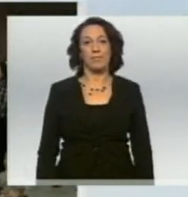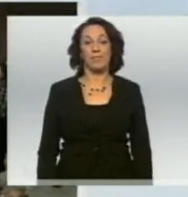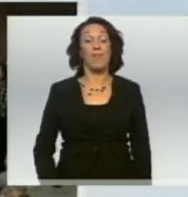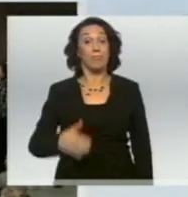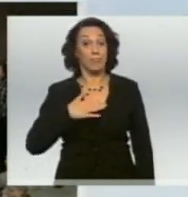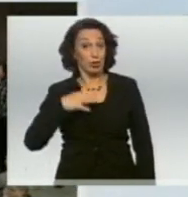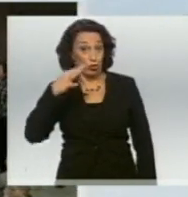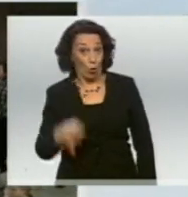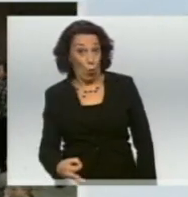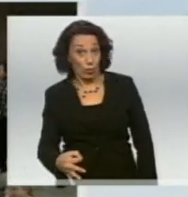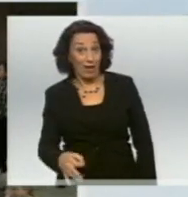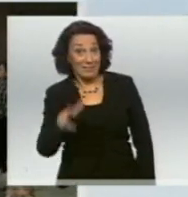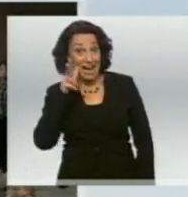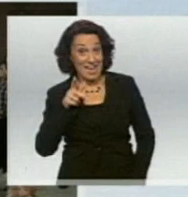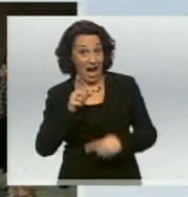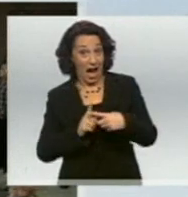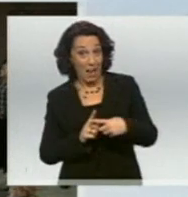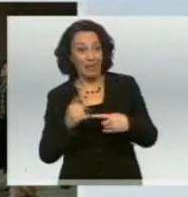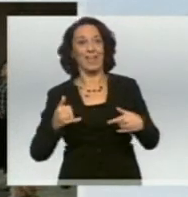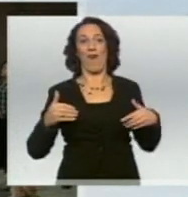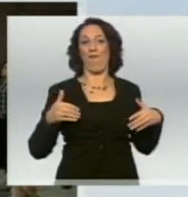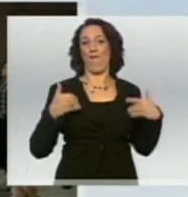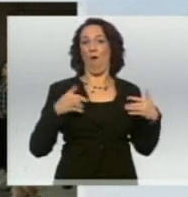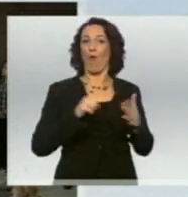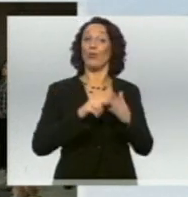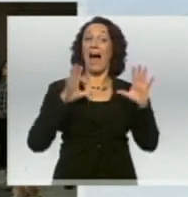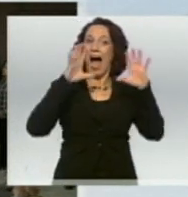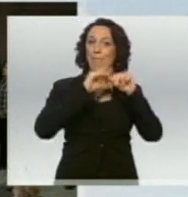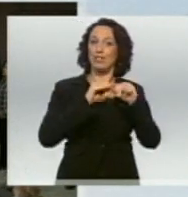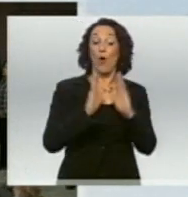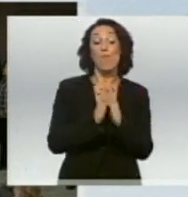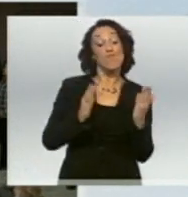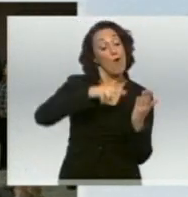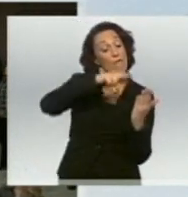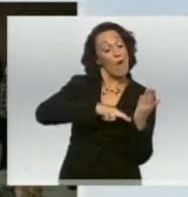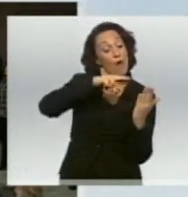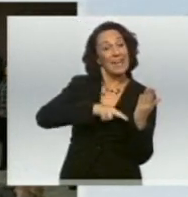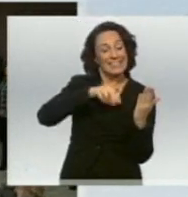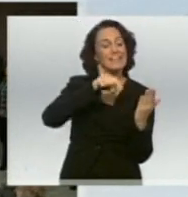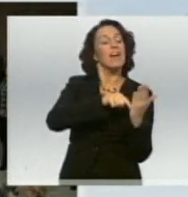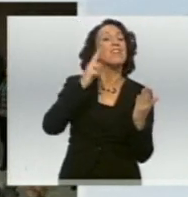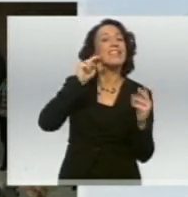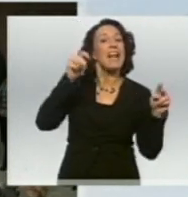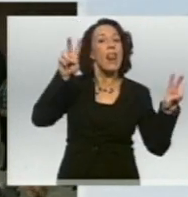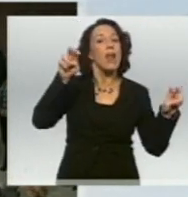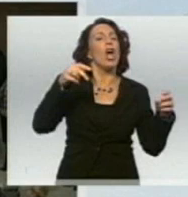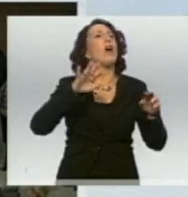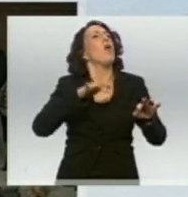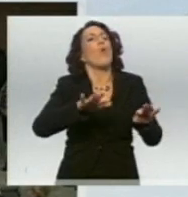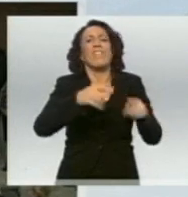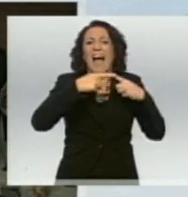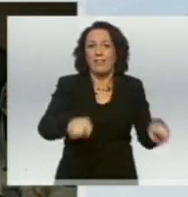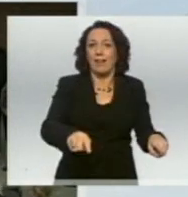Mein dreieinhalbjähriger Sohn freut sich, wenn ich ihm abends das Buch irgendwie anders vorlese. Er schläft dann